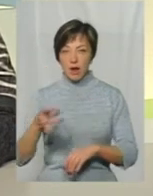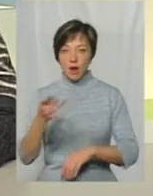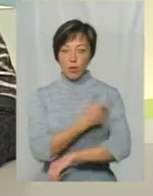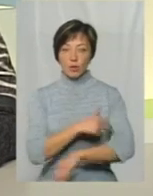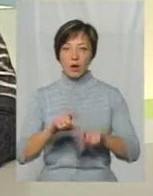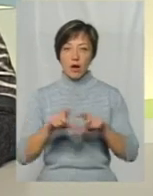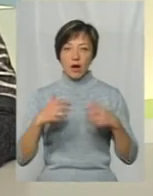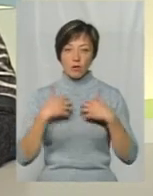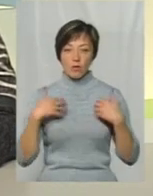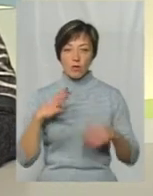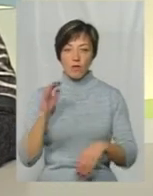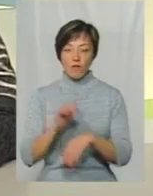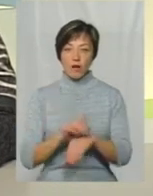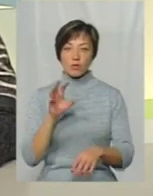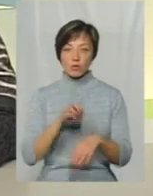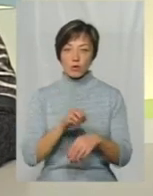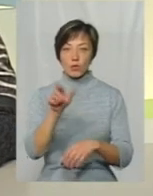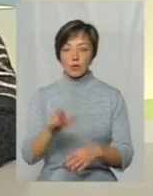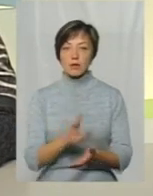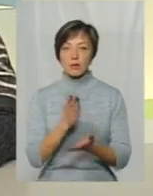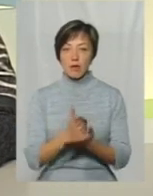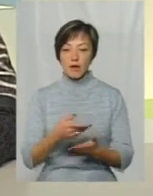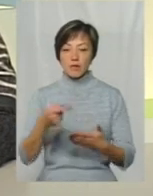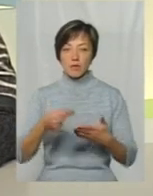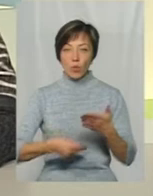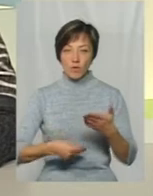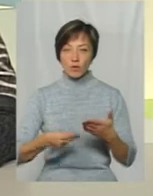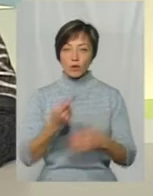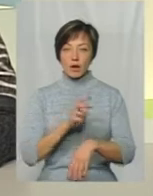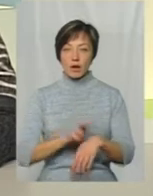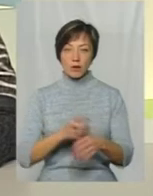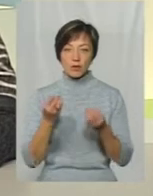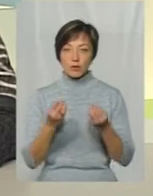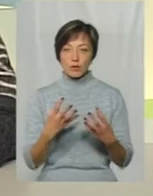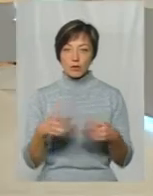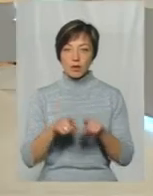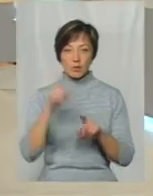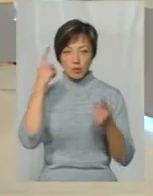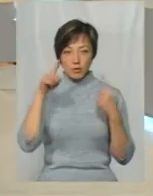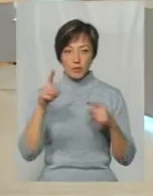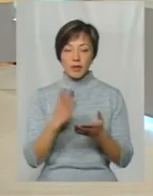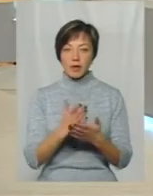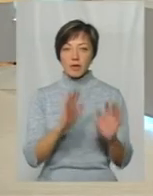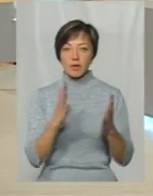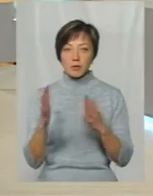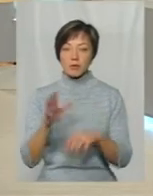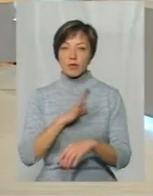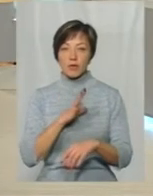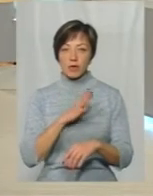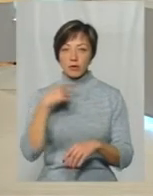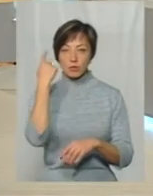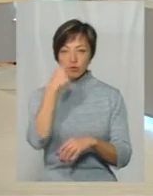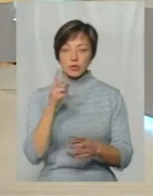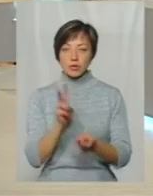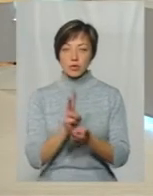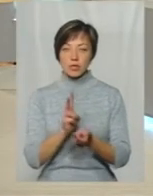лікарню Тобто, якщо був факт покуса і людина має відповідну медичну довідку А не просто це, скажімо так, придумала Тому що такі випадки також бувають І я особисто